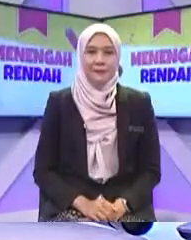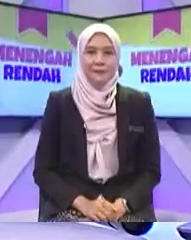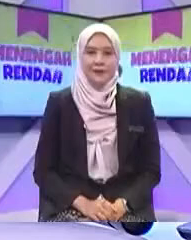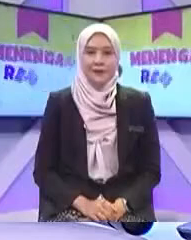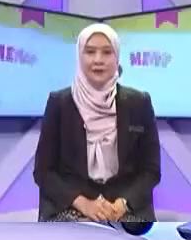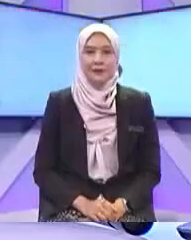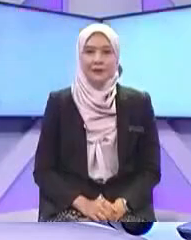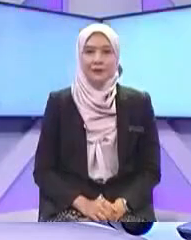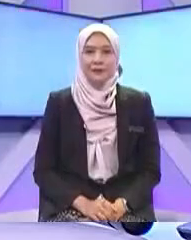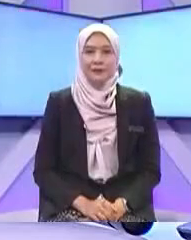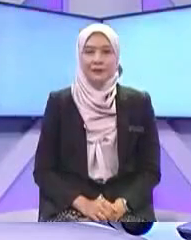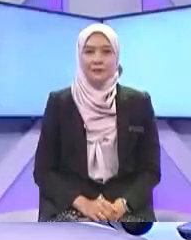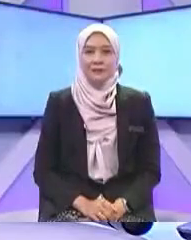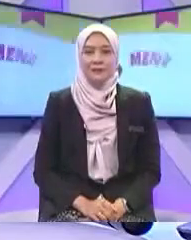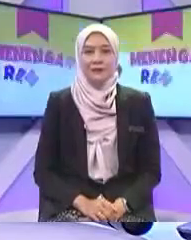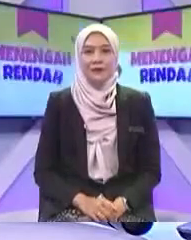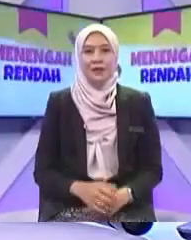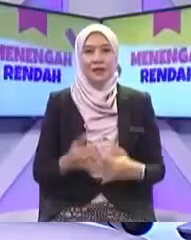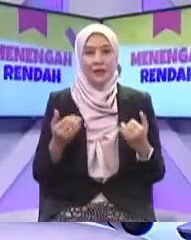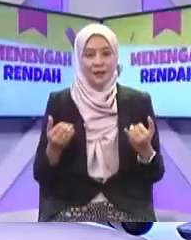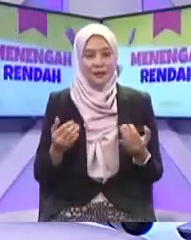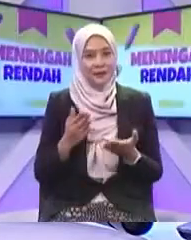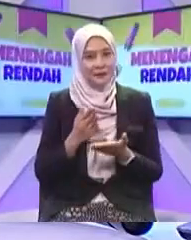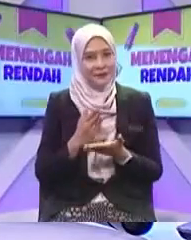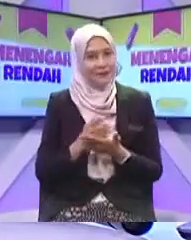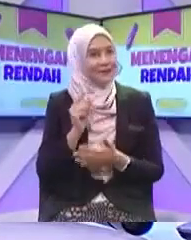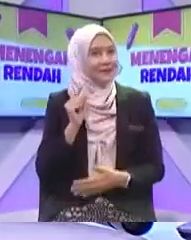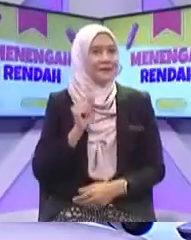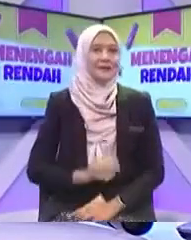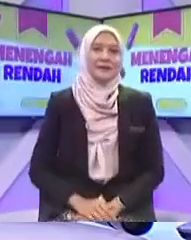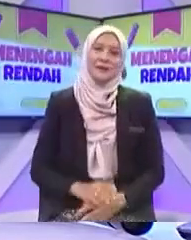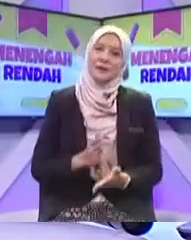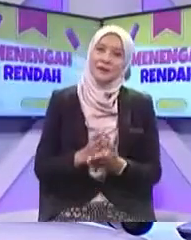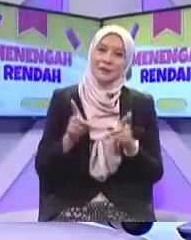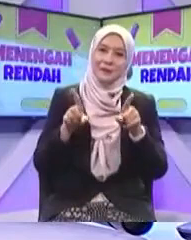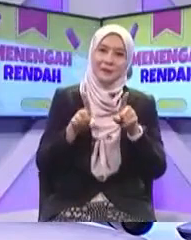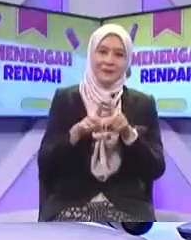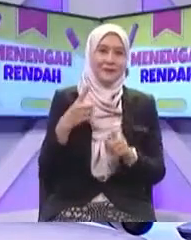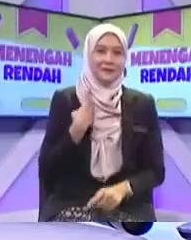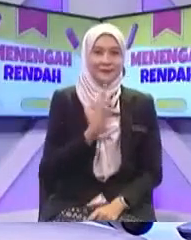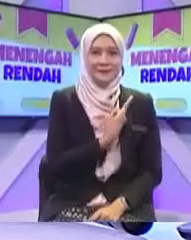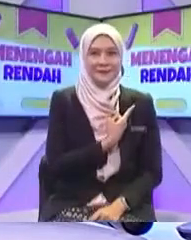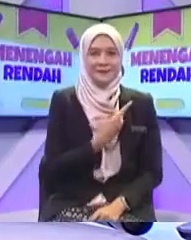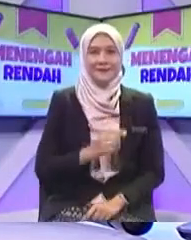Syekh Jadi apa kata Kita berhenti berehat Seketika Teruskan bersama kami Dalam Dede TV KPM Selepas ini